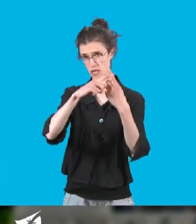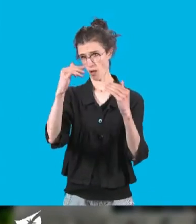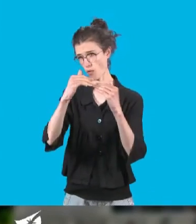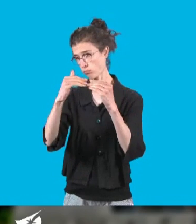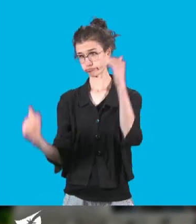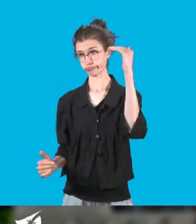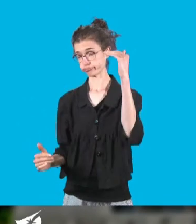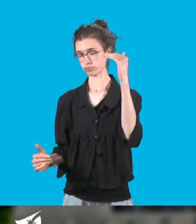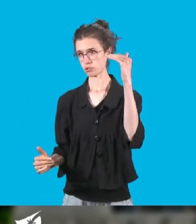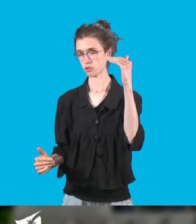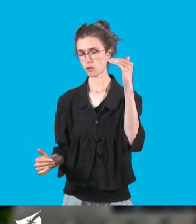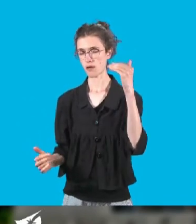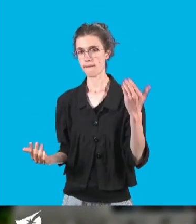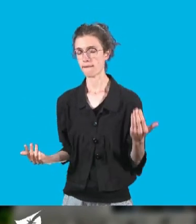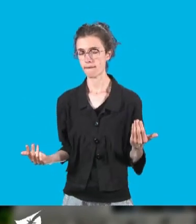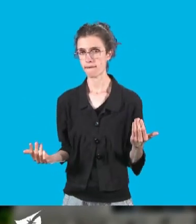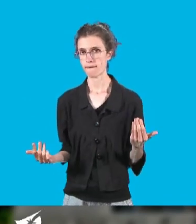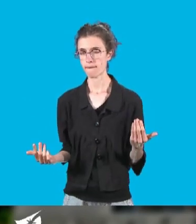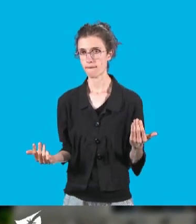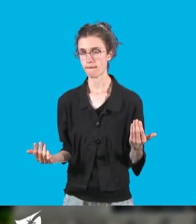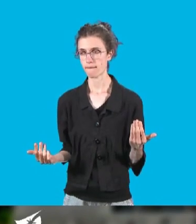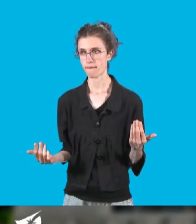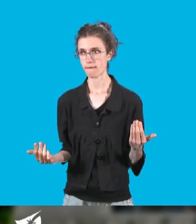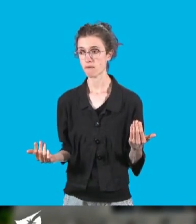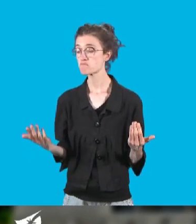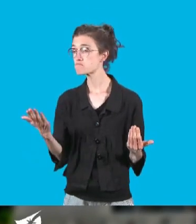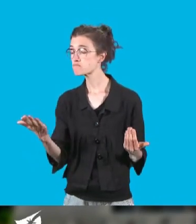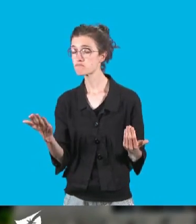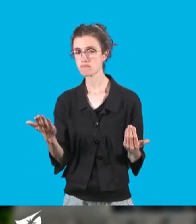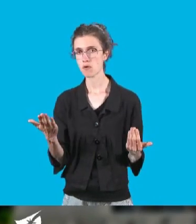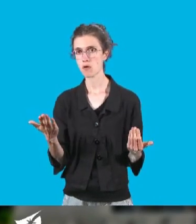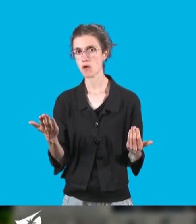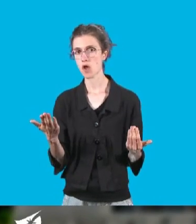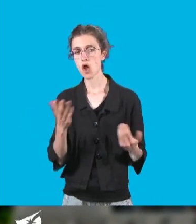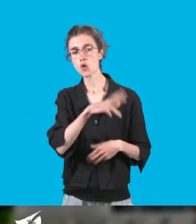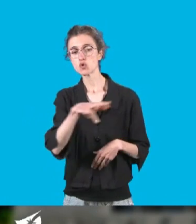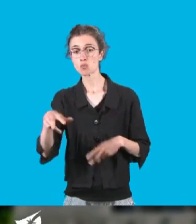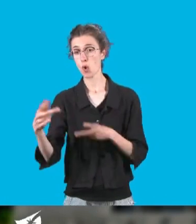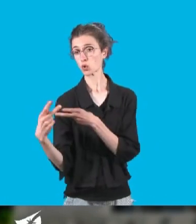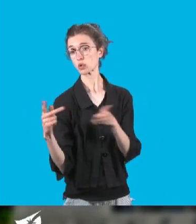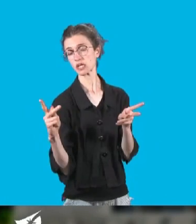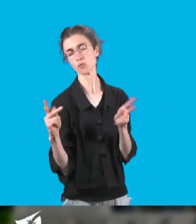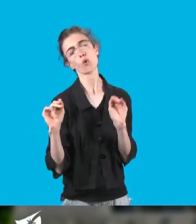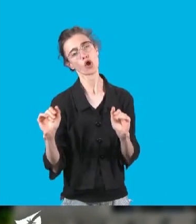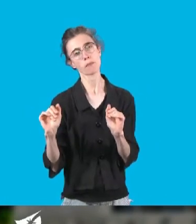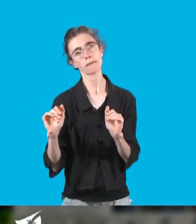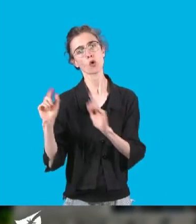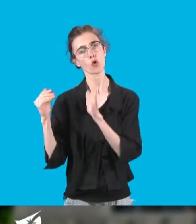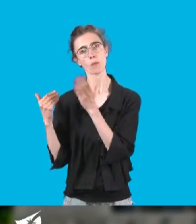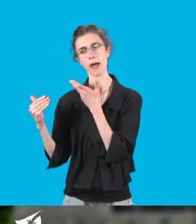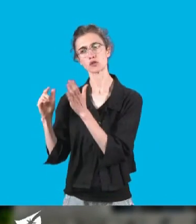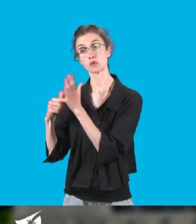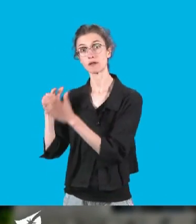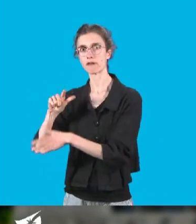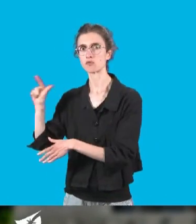Notons tout de même le rebond des logements autorisés, c'est 421 de plus qu'en 2022, où nous étions au plus bas.